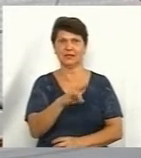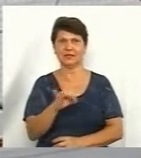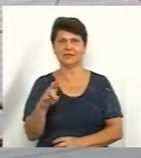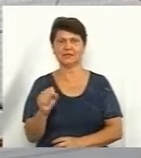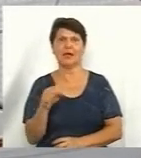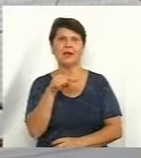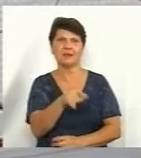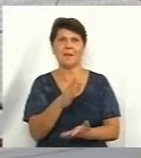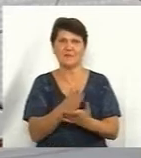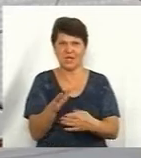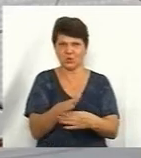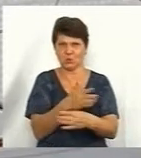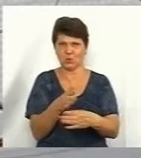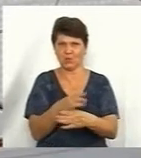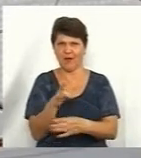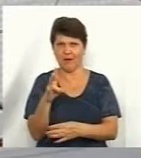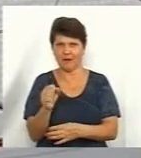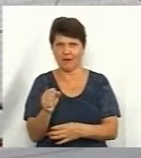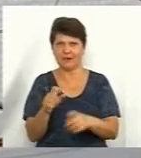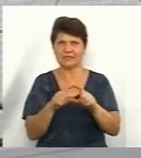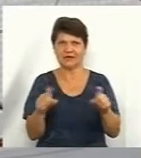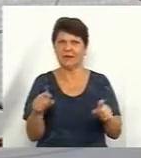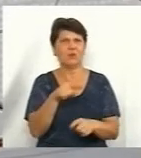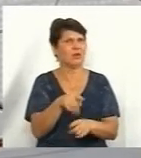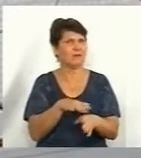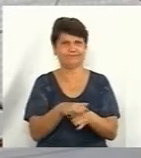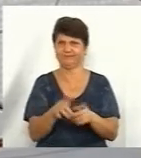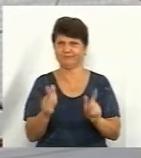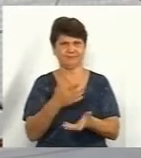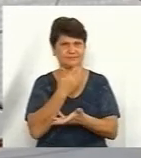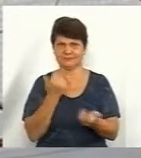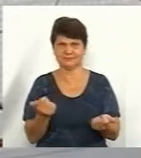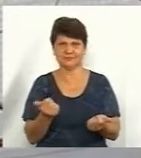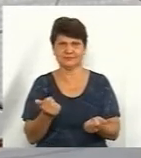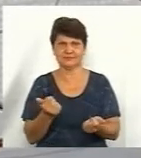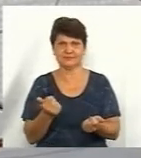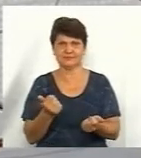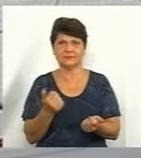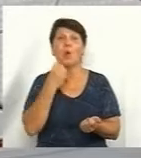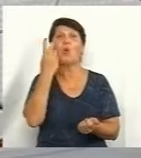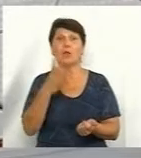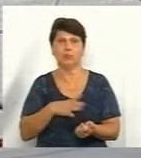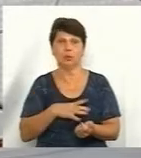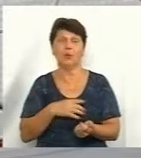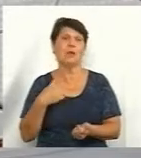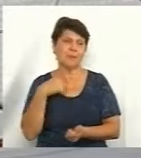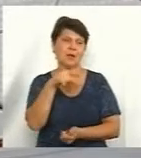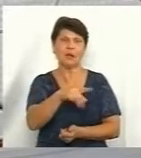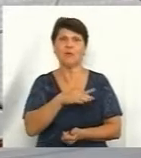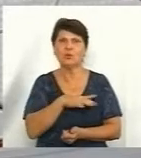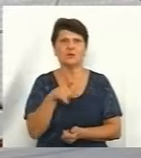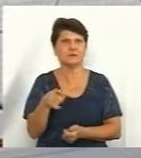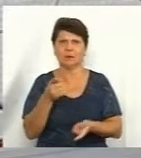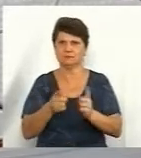є ця сортувальна станція, але вона не діє, наскільки ми дізнавались. Ви там були? Так, ми там були, бачили, вона не діє.